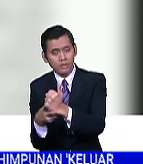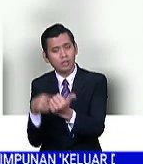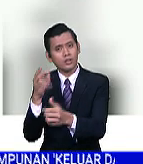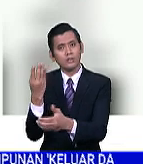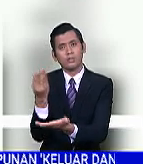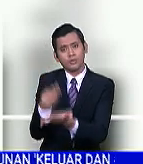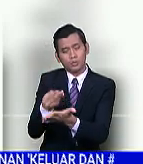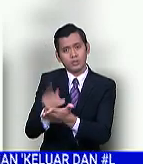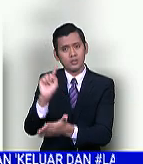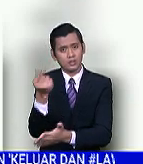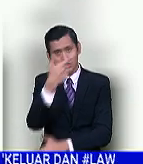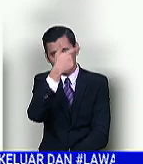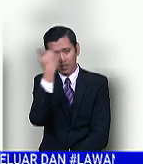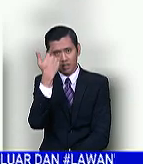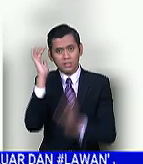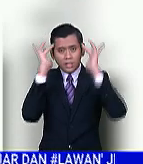kewangan masa depan.